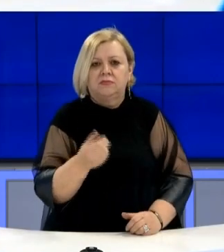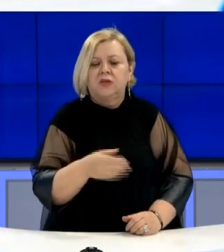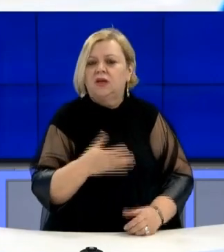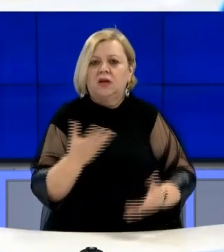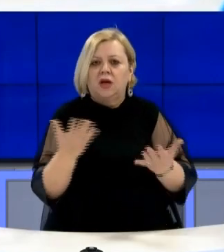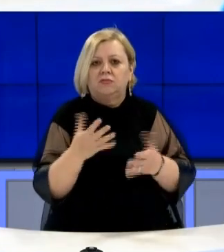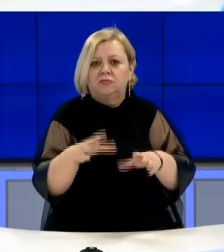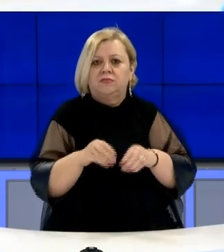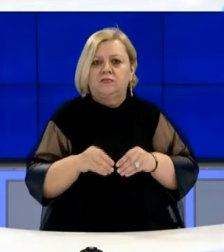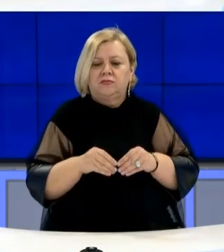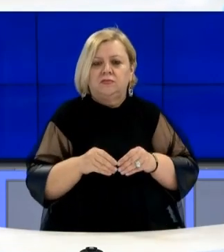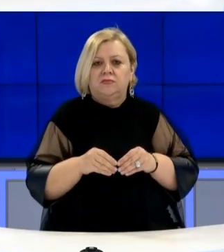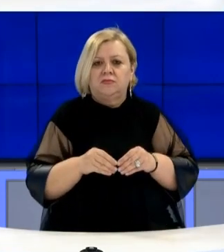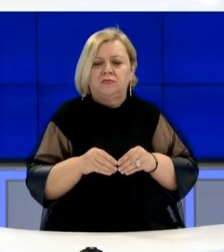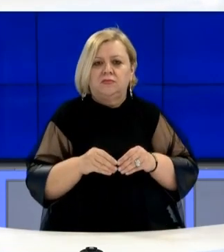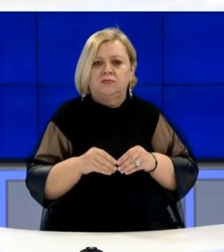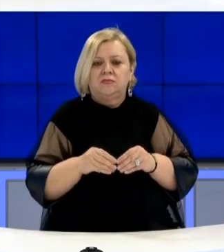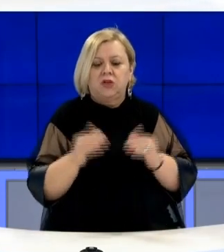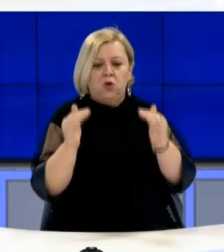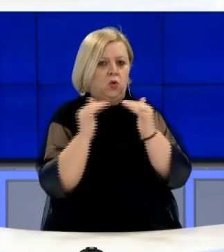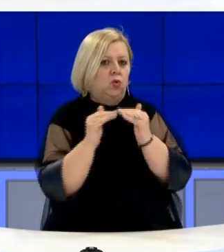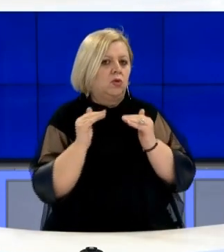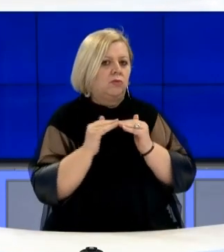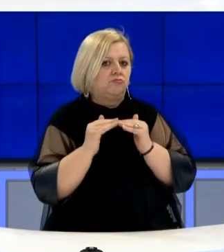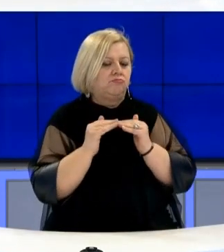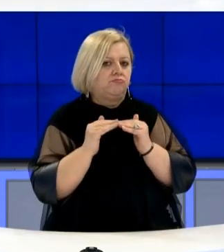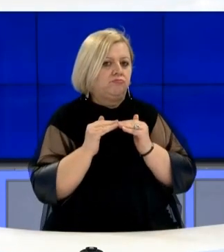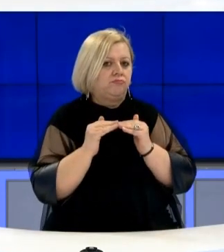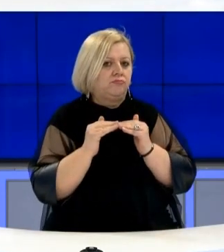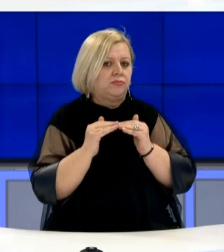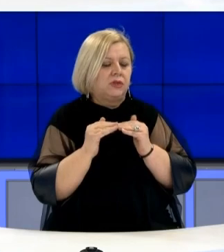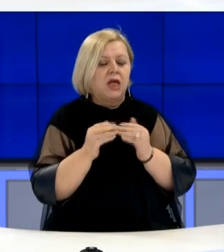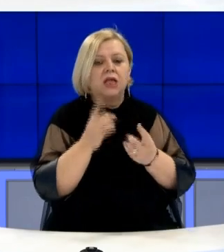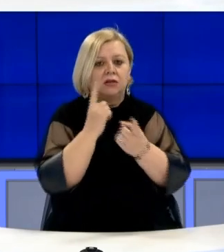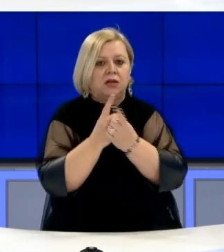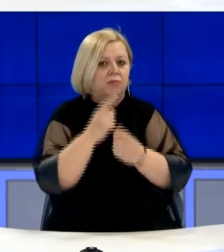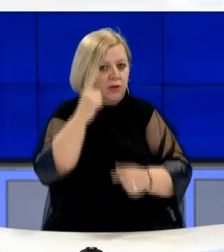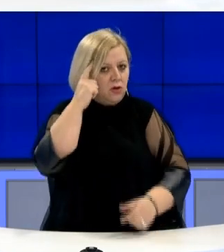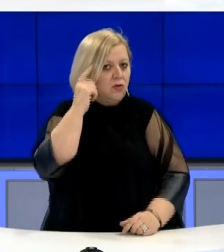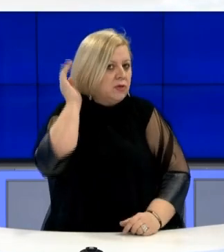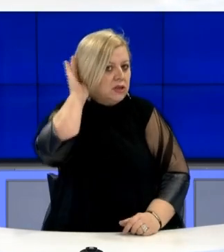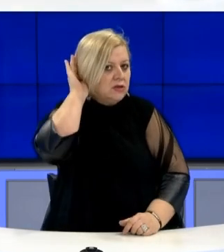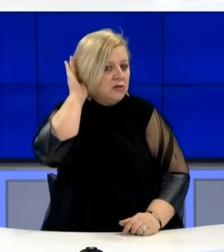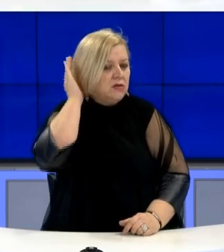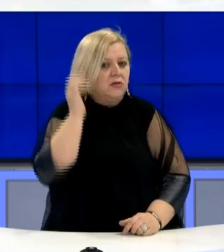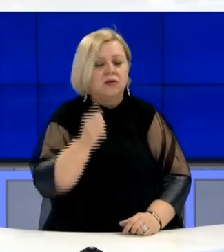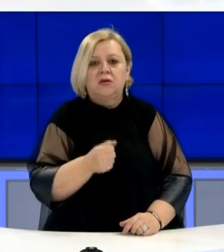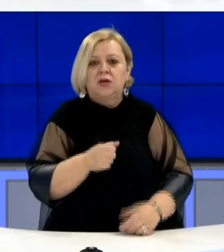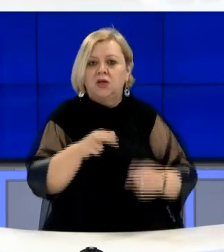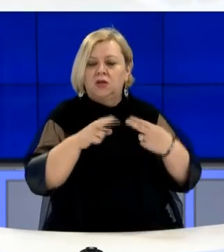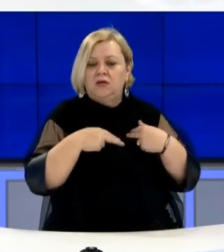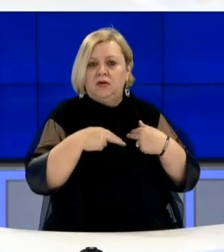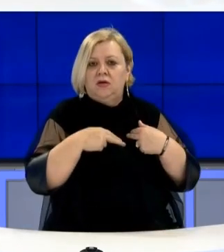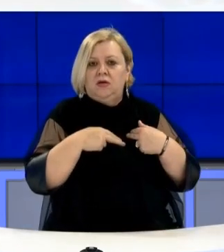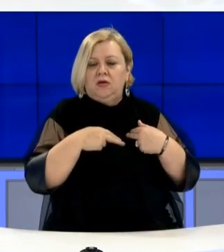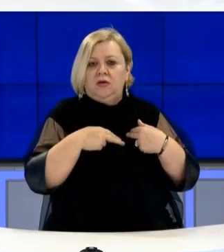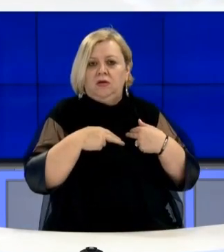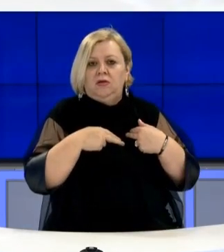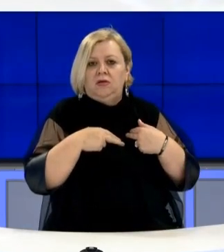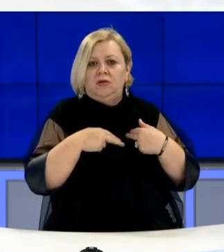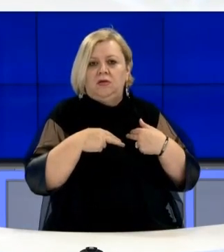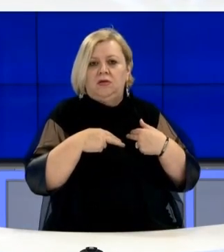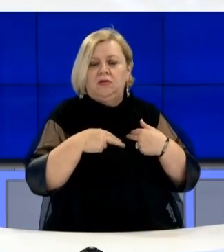pranujmë këte, dhe u dakordumë të një performë që të kemi një takim me kryominisrin në dhe të tyrë dhe